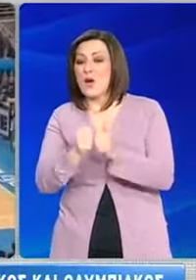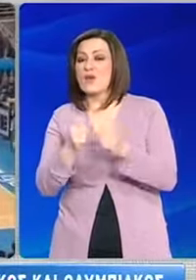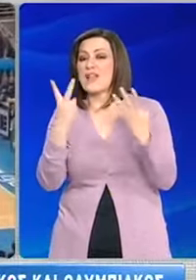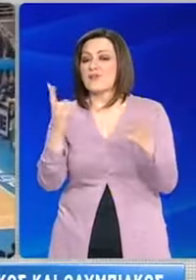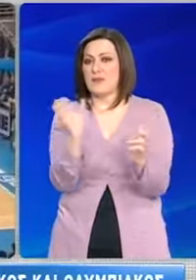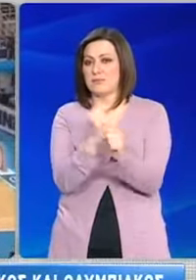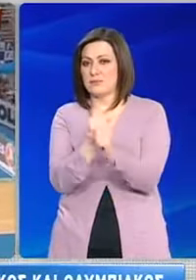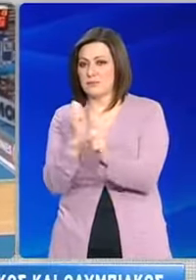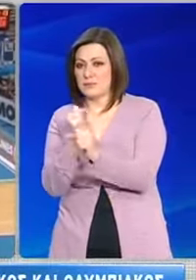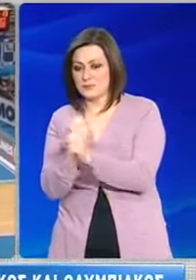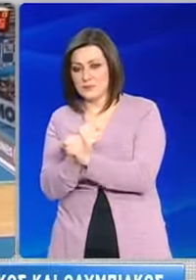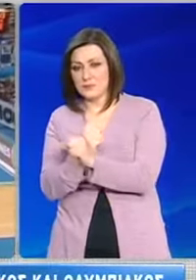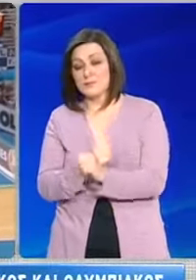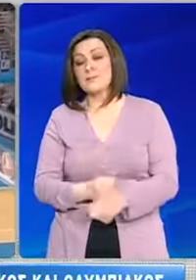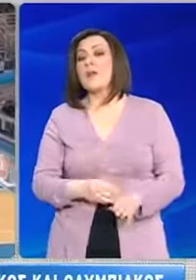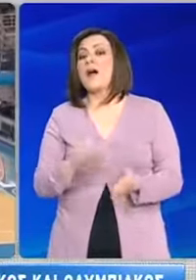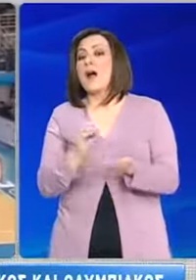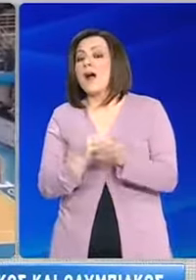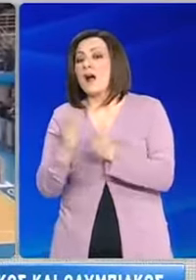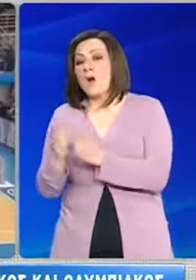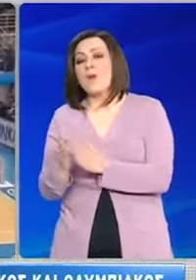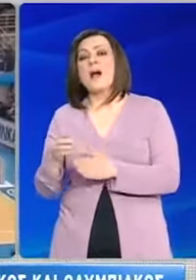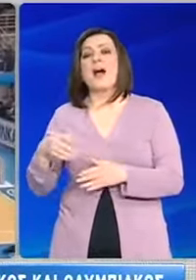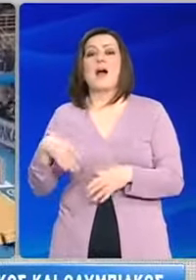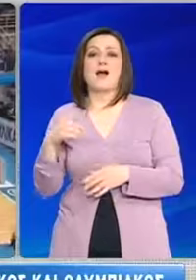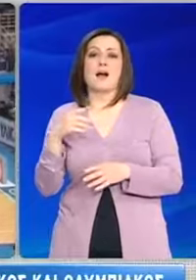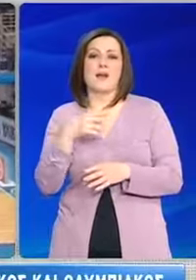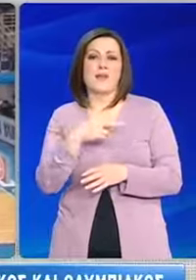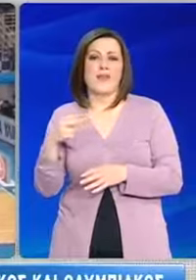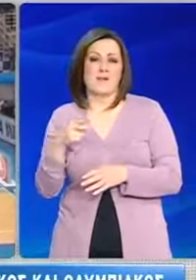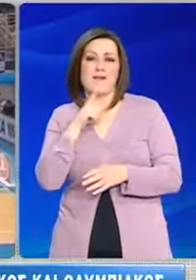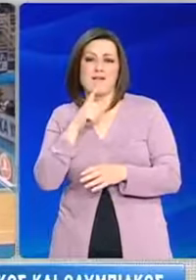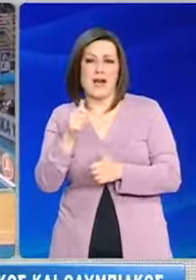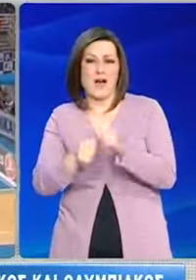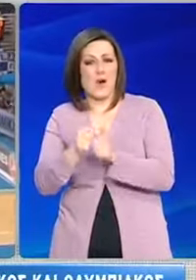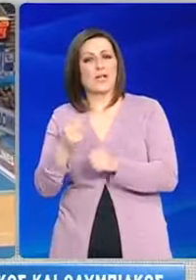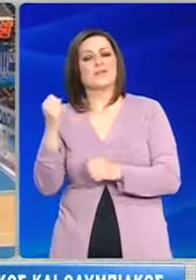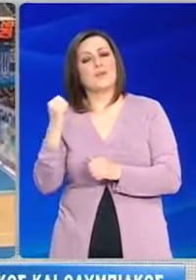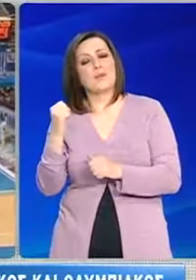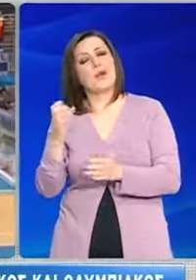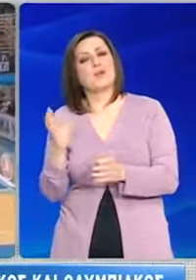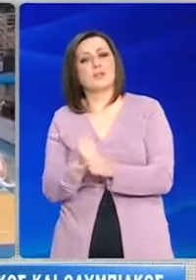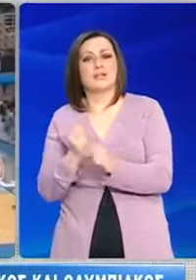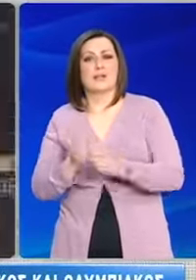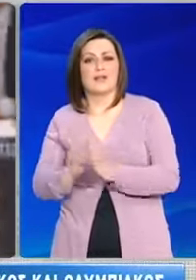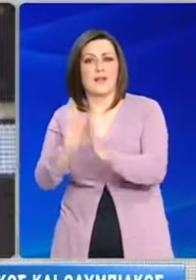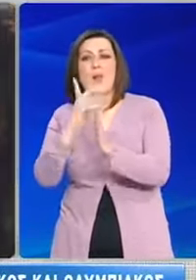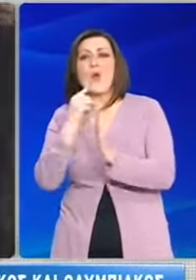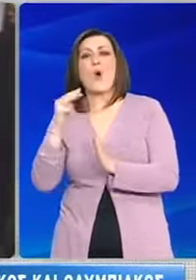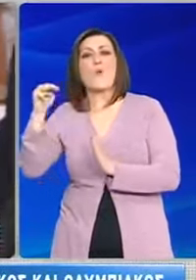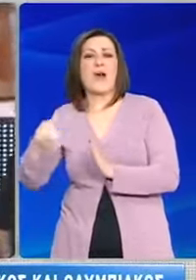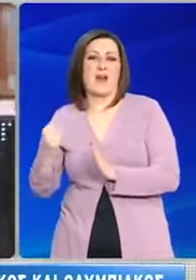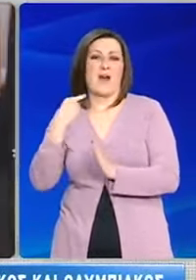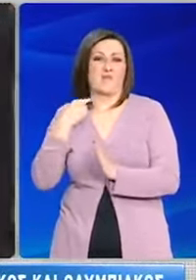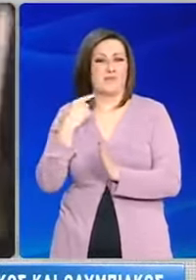της φάσης των 16. Την παρουσία τους στα πρώη μη τελικά της διοργάνωσης εξασφάλισε και ο Ολυμπιακός, μετά την Ήτα της Μάλαγα